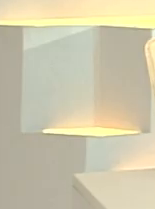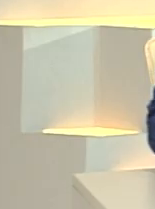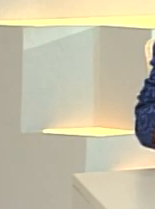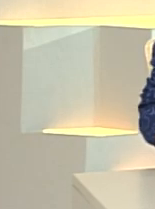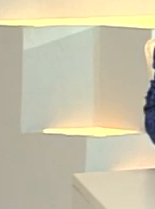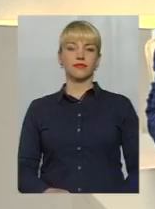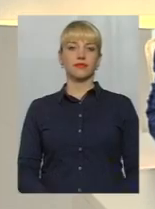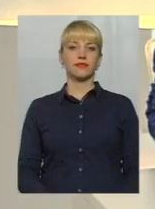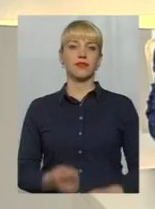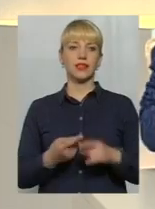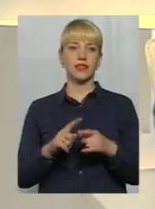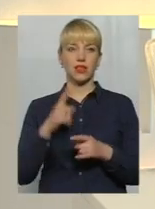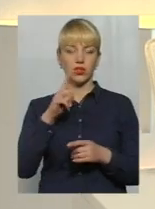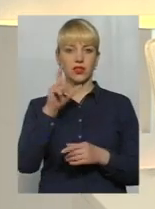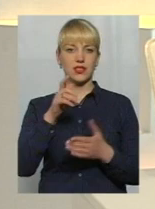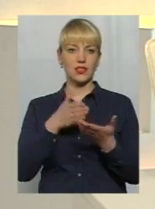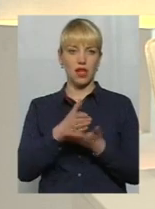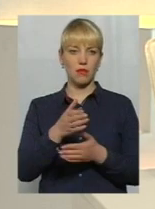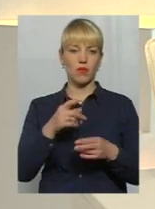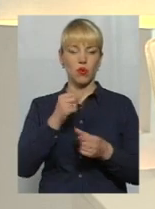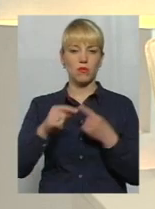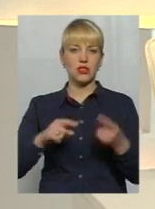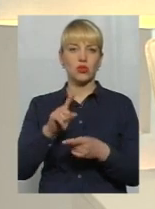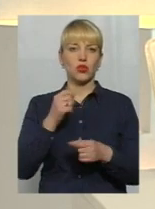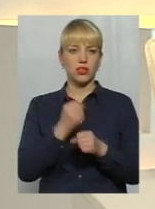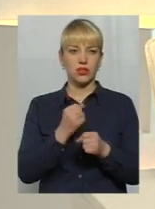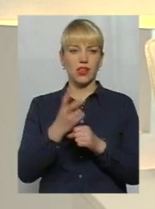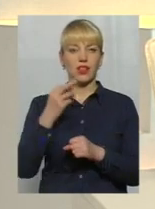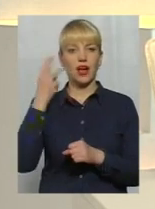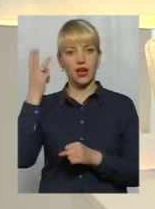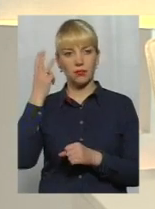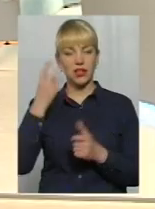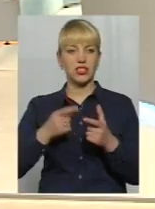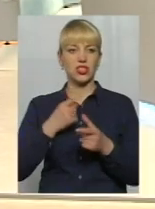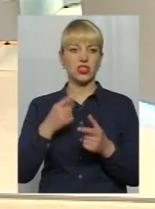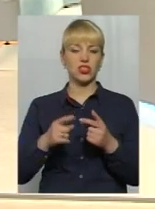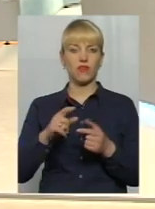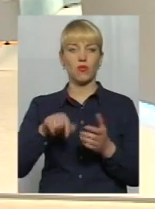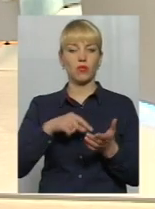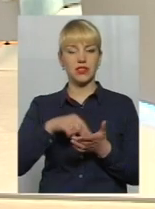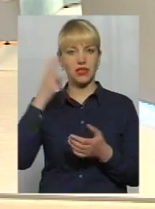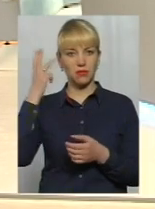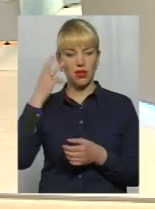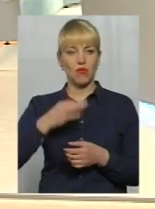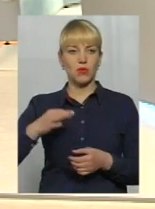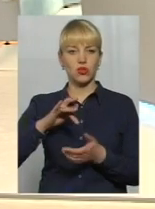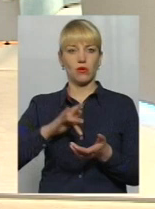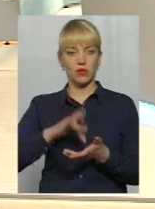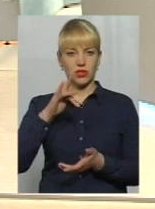Це один з напрямків бізнесу, який діє вже наразі на Хмельниччині чи в Хмельницькому власному центрі.